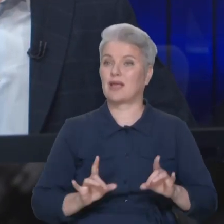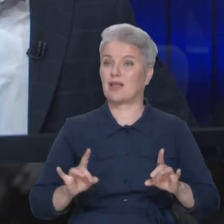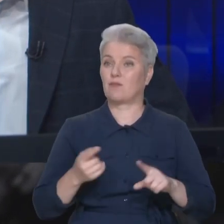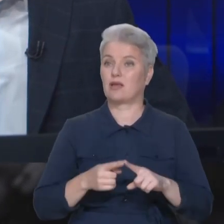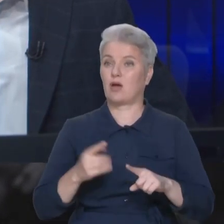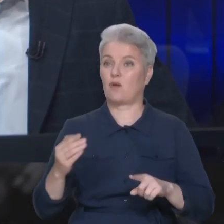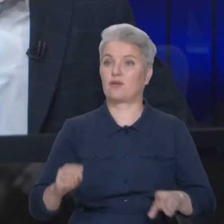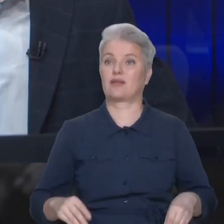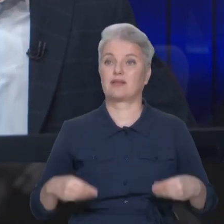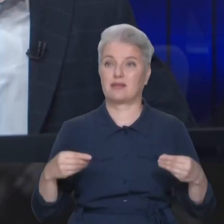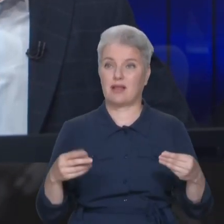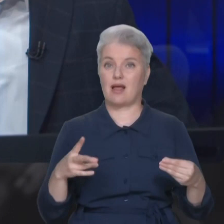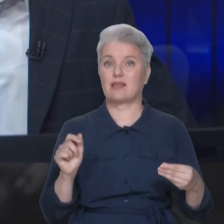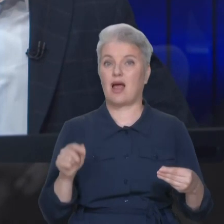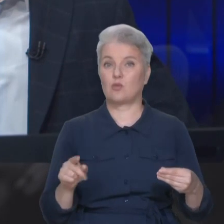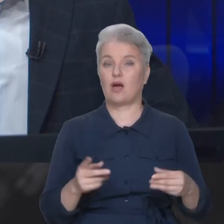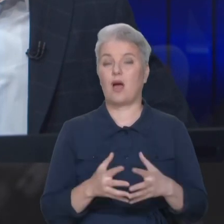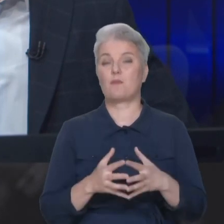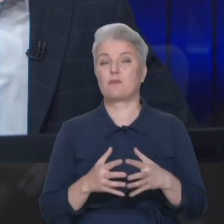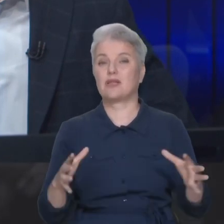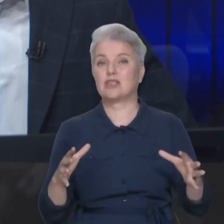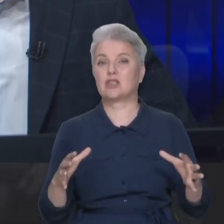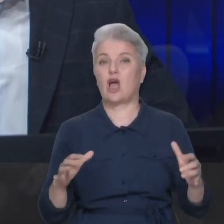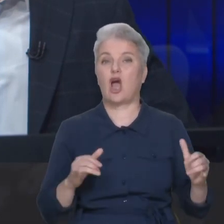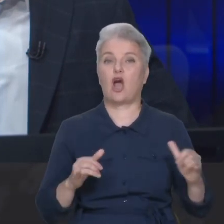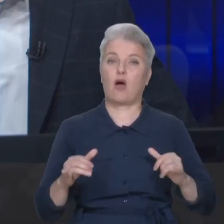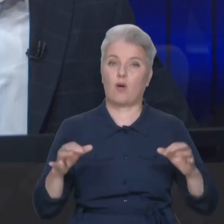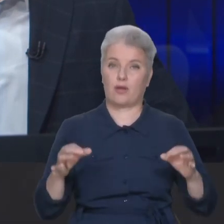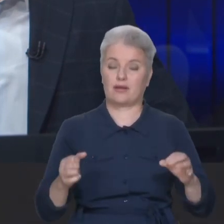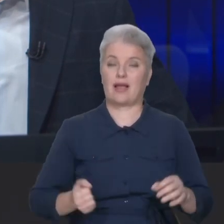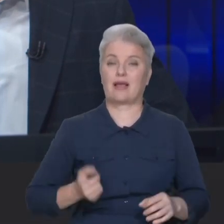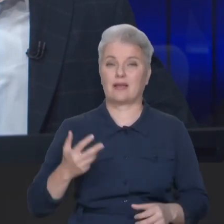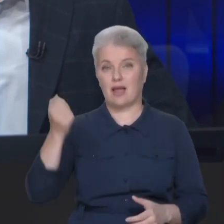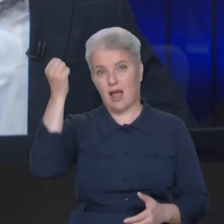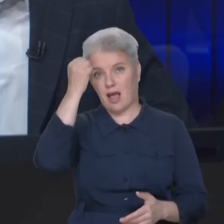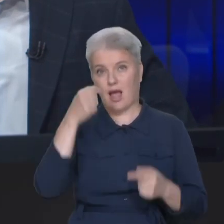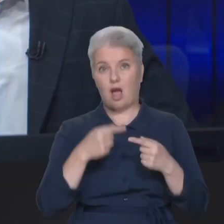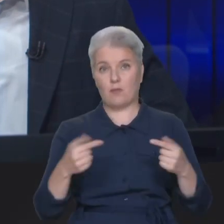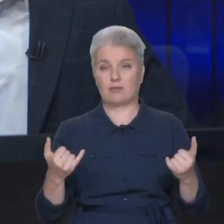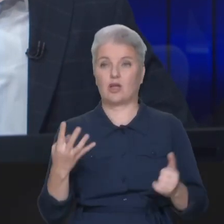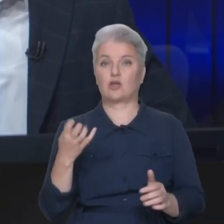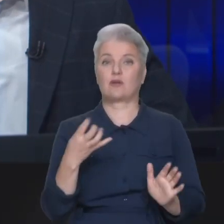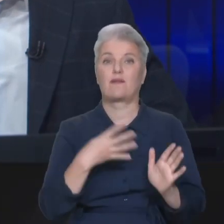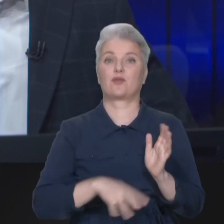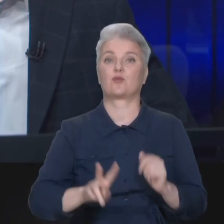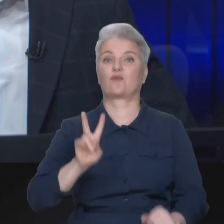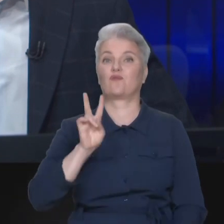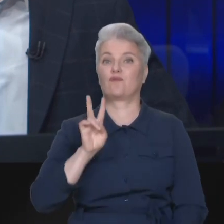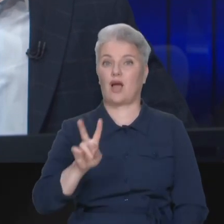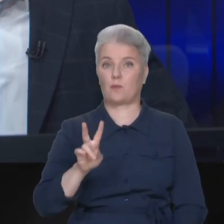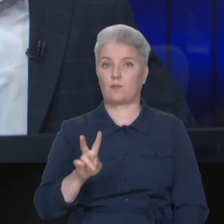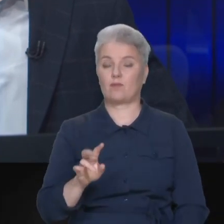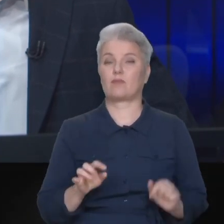надали, на ту, яка є більш коректною. По-перше, кількість пам'яток на сьогодні вже 492, і